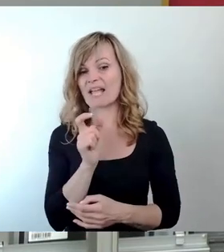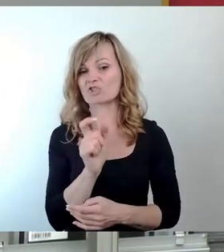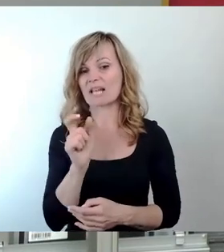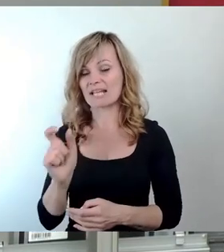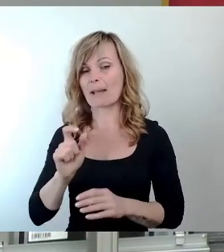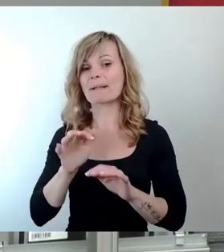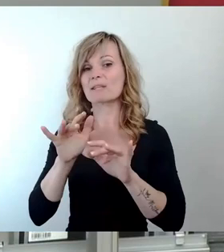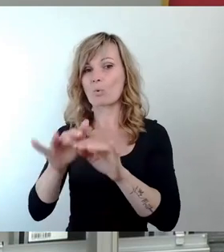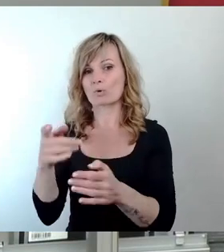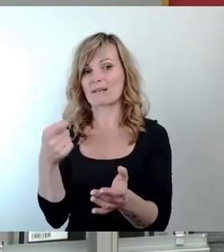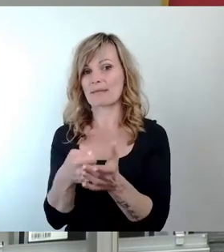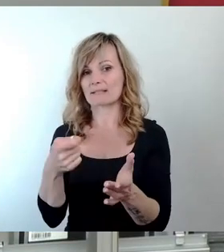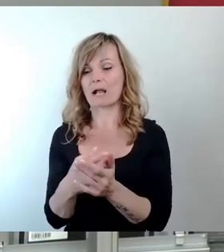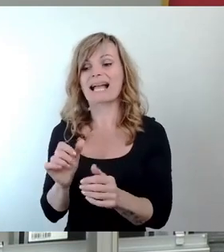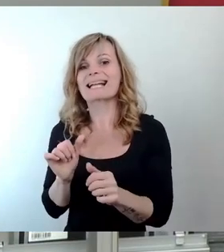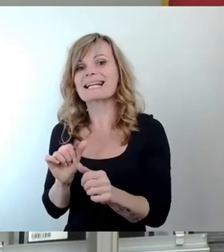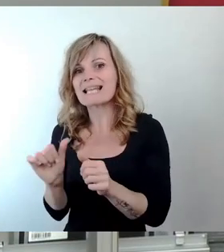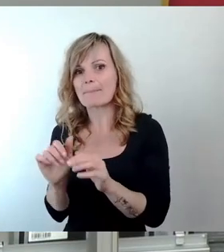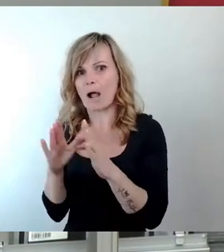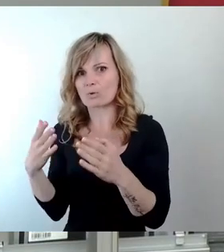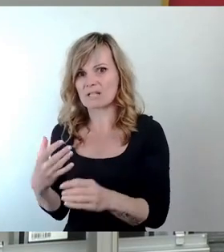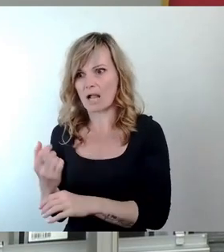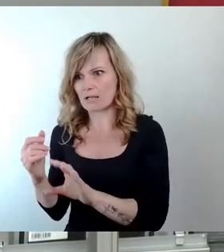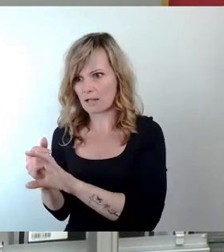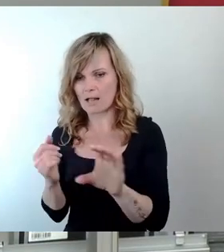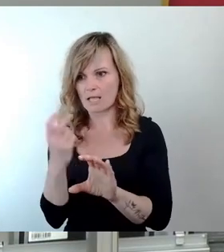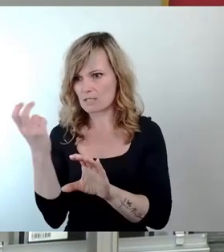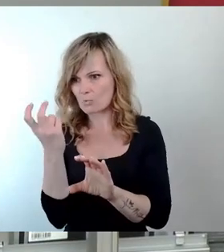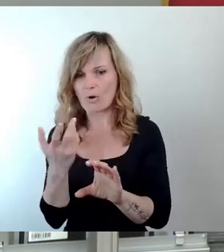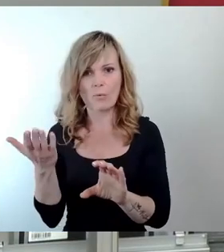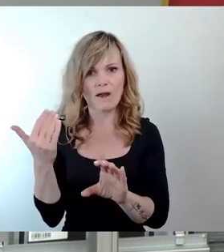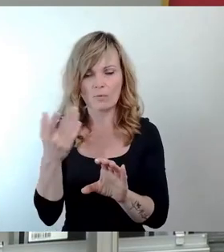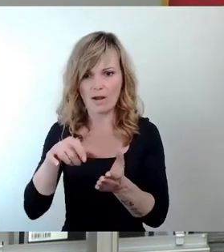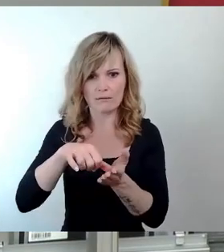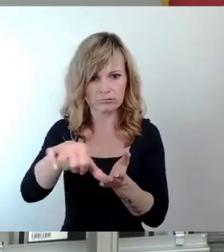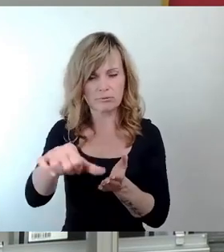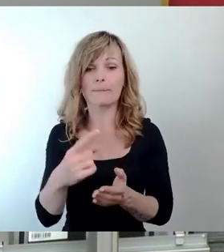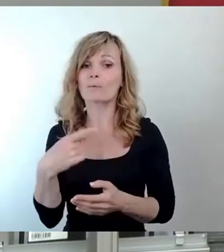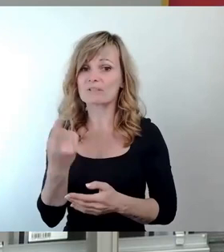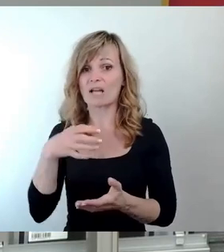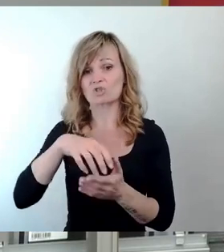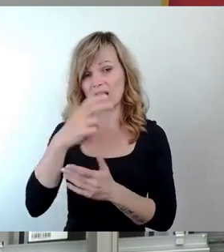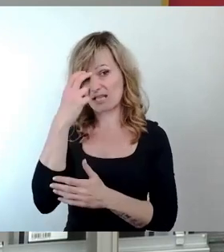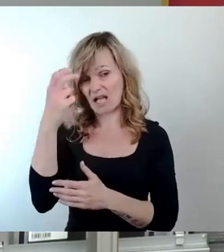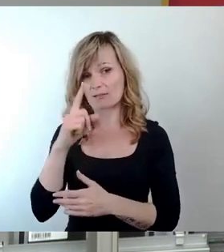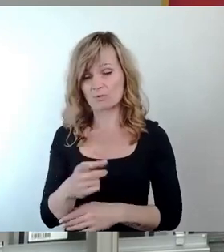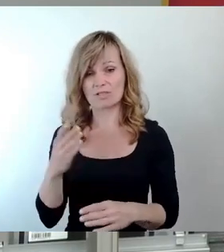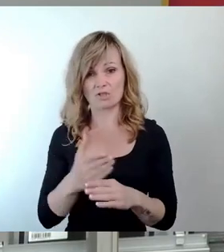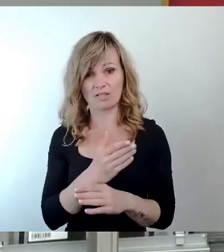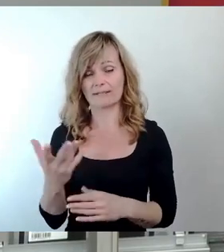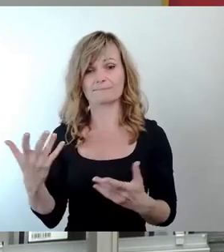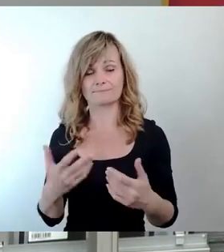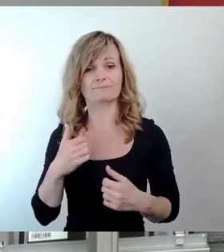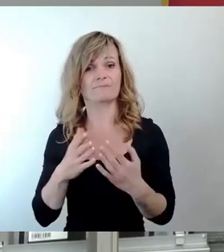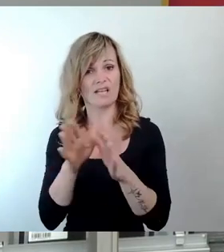Haushalt zur Finanzierung dieser Sanierung finden muss. Der Stadtrat wird sich dann also entscheiden müssen, ob wir in den kommenden Jahren den Klotsche oder Pieschen Schwimmhallen bauen oder lieber